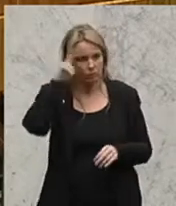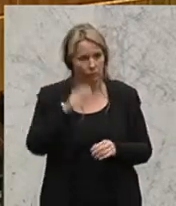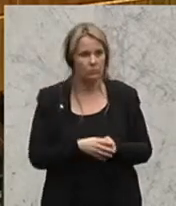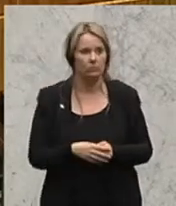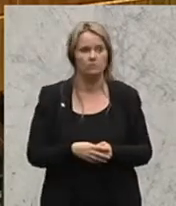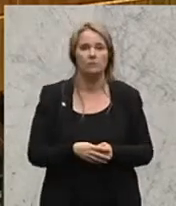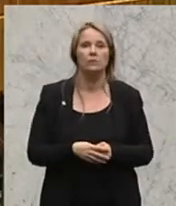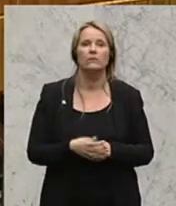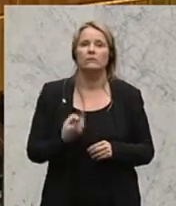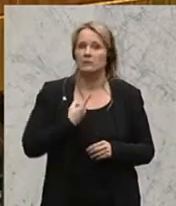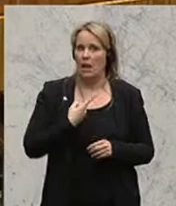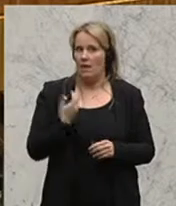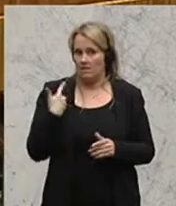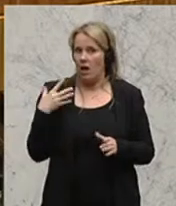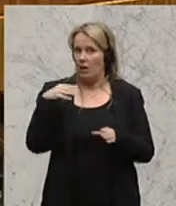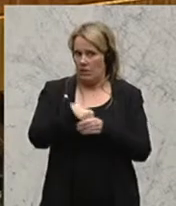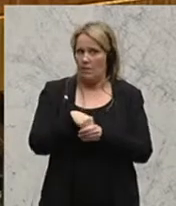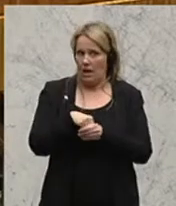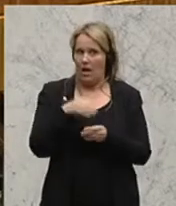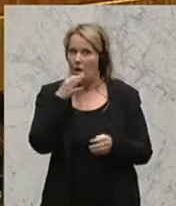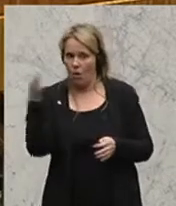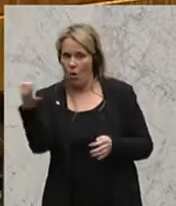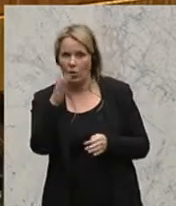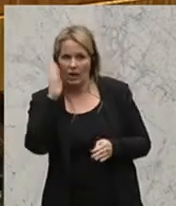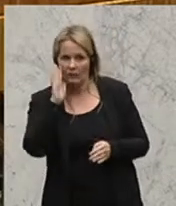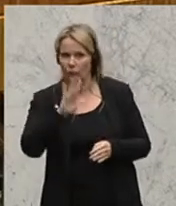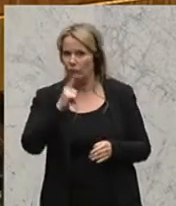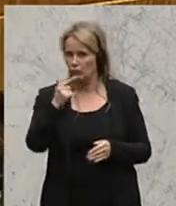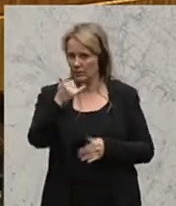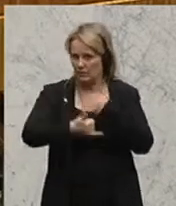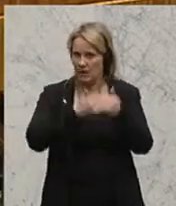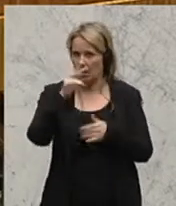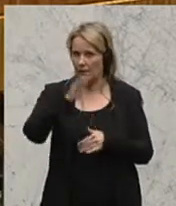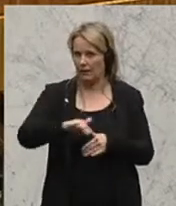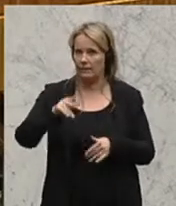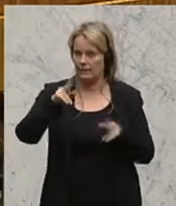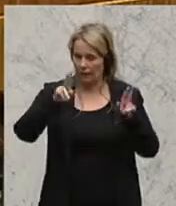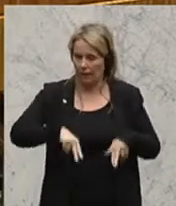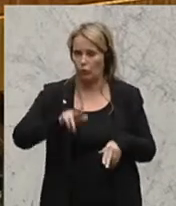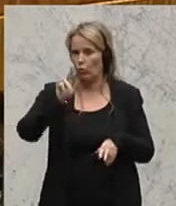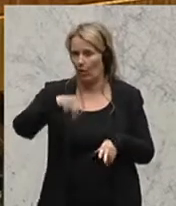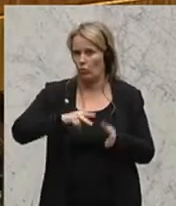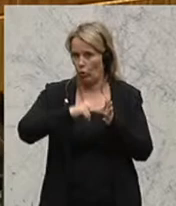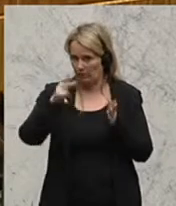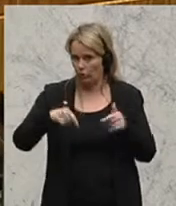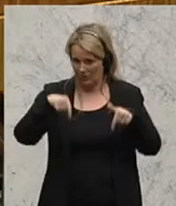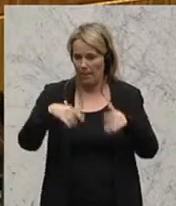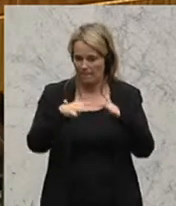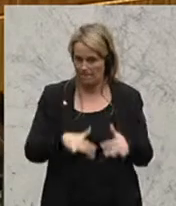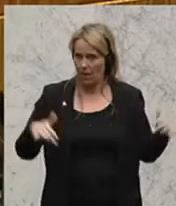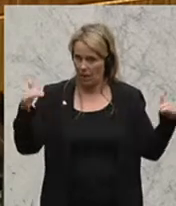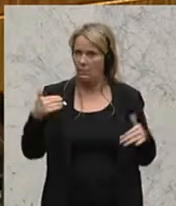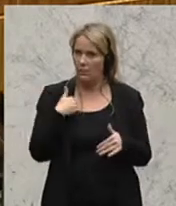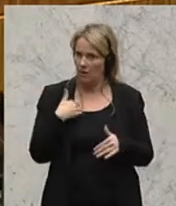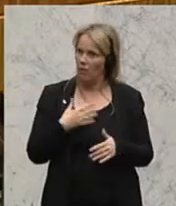Ich war selber Teilnehmerin an der Enquete der 25 Jahre UN-Kinderrechte-Konvention hier im Parlament. Es war